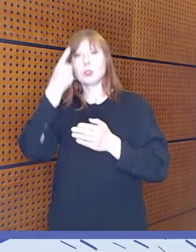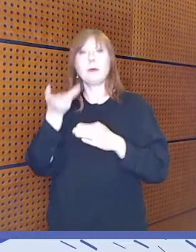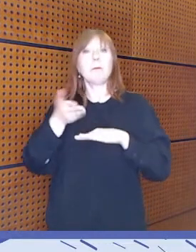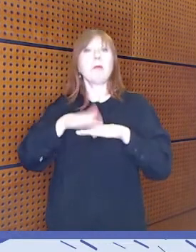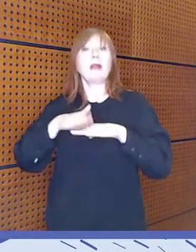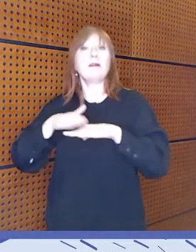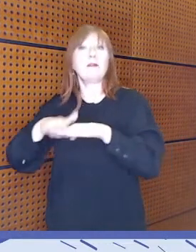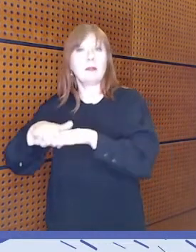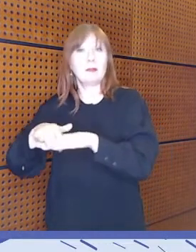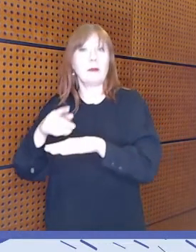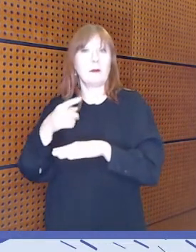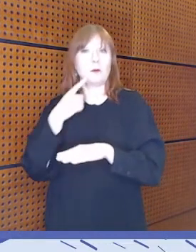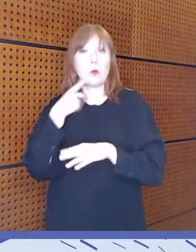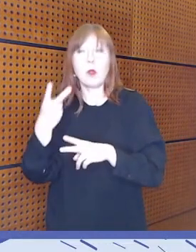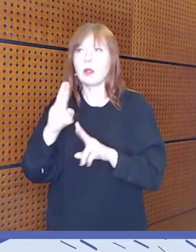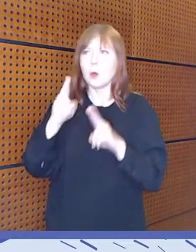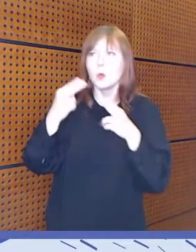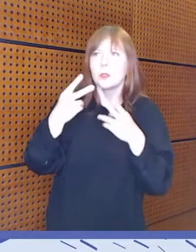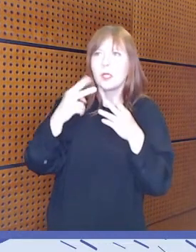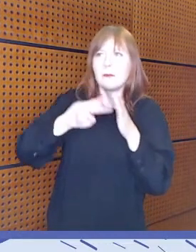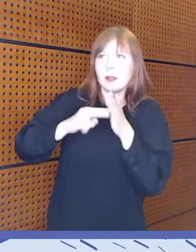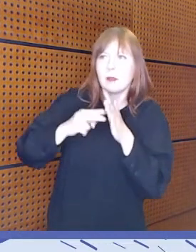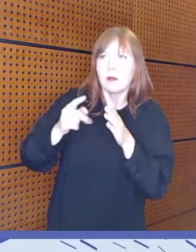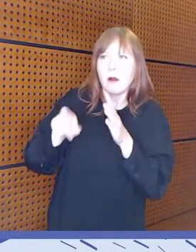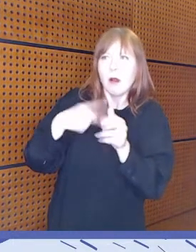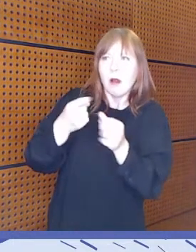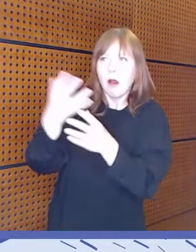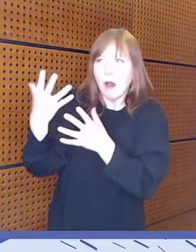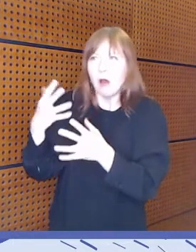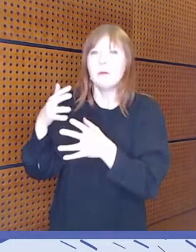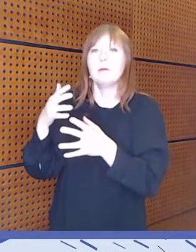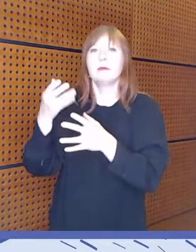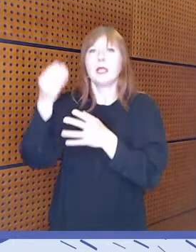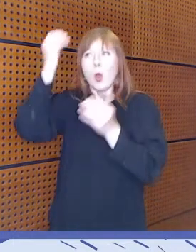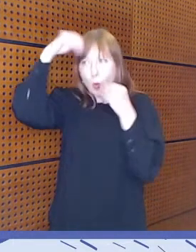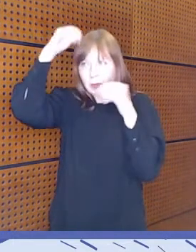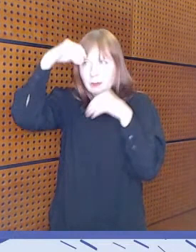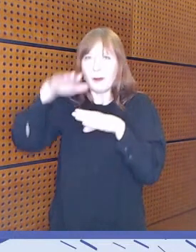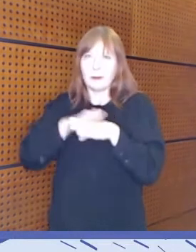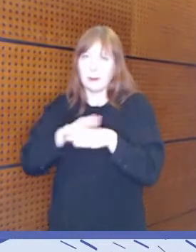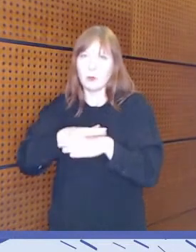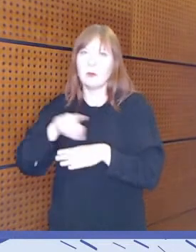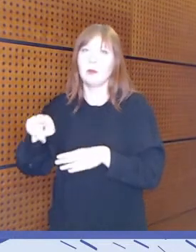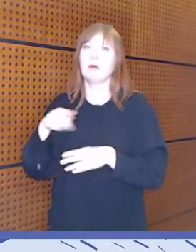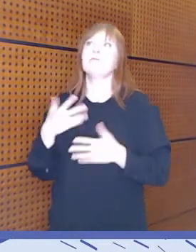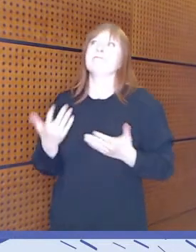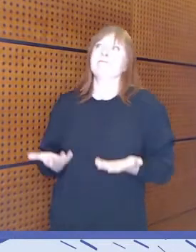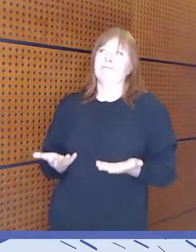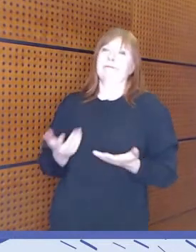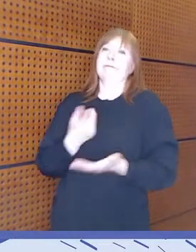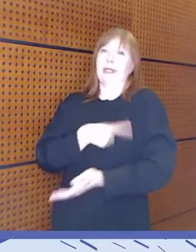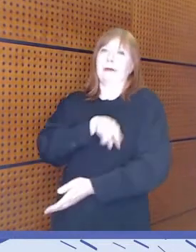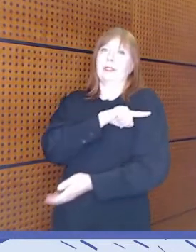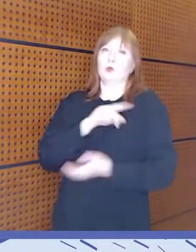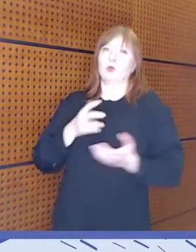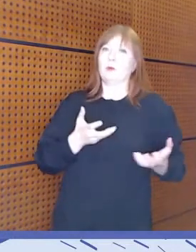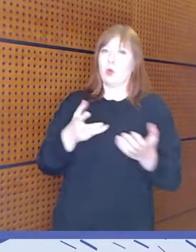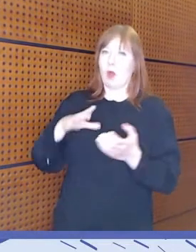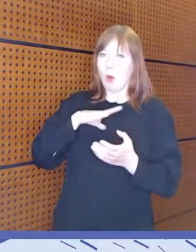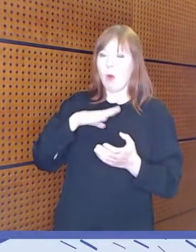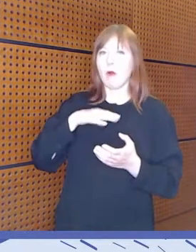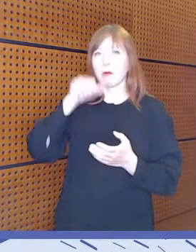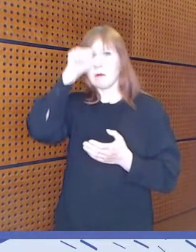teknologian haltuunottoa. Ja se koettiin varsinkin resurssien puutteesta haasteelliseksi